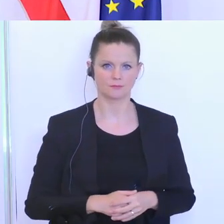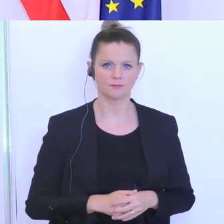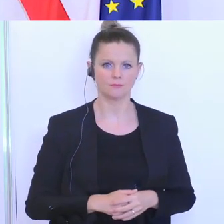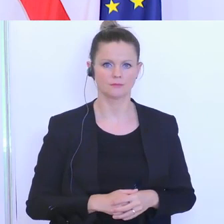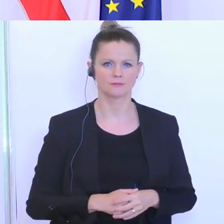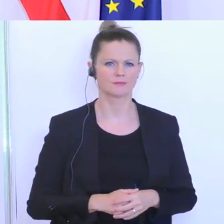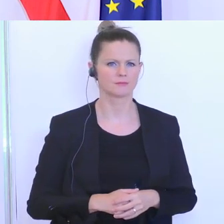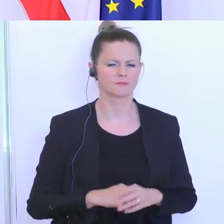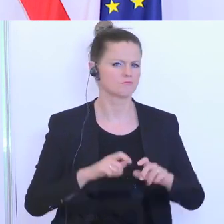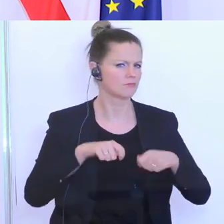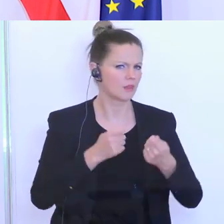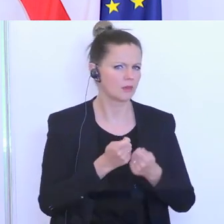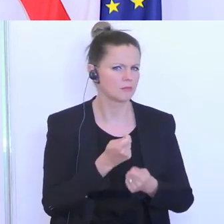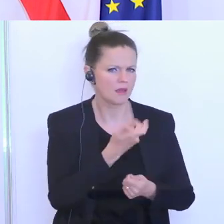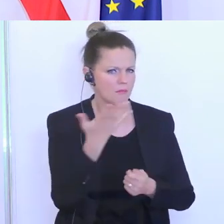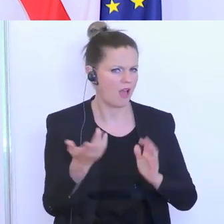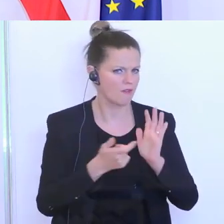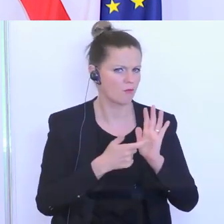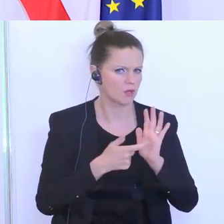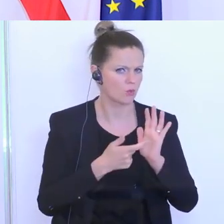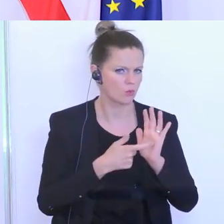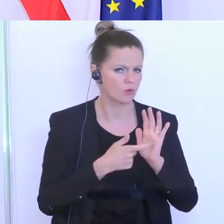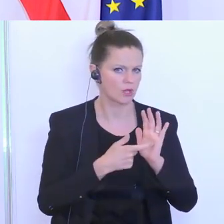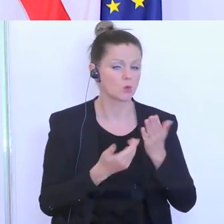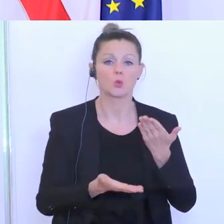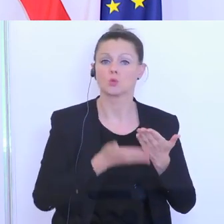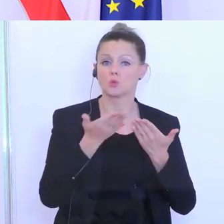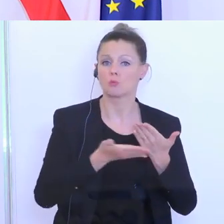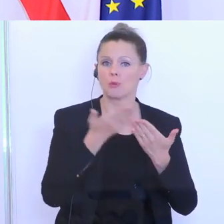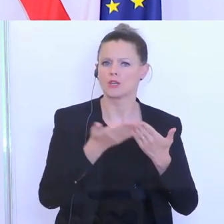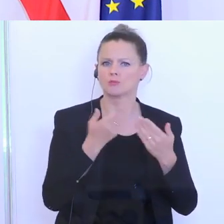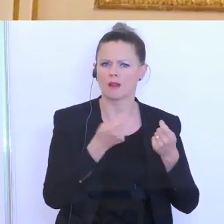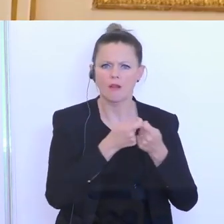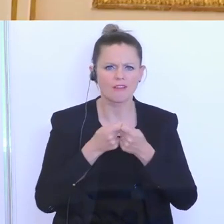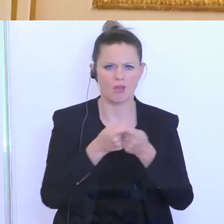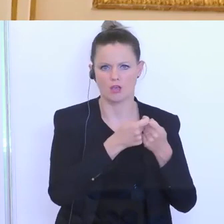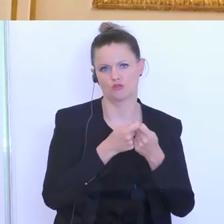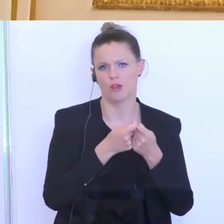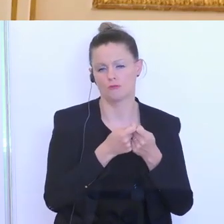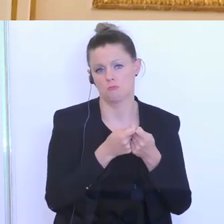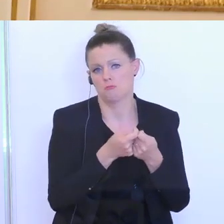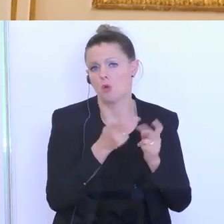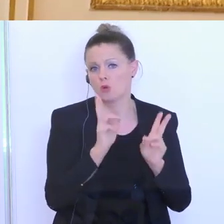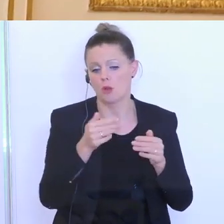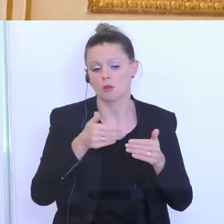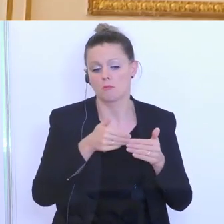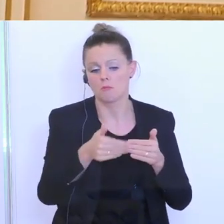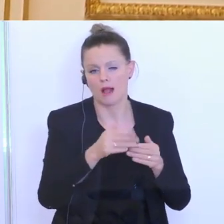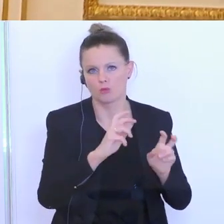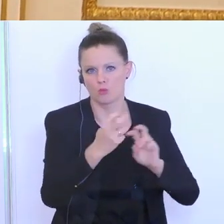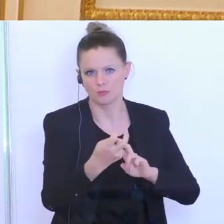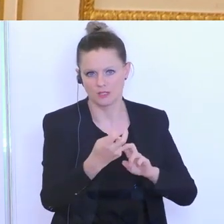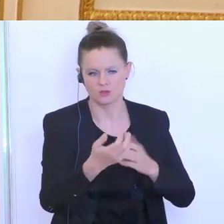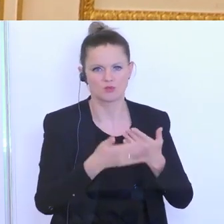Es gibt ja ein paar Forderungen, zum Beispiel der Gewerkschaft, die könnte man ja relativ bald umsetzen,